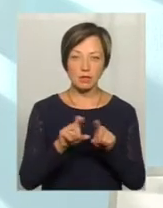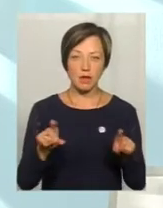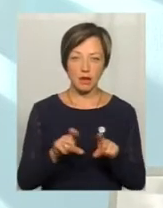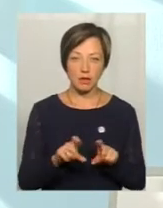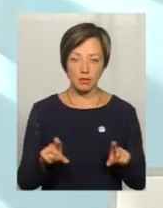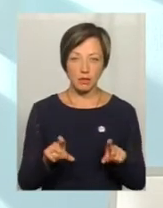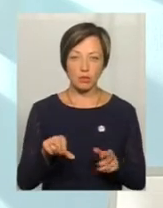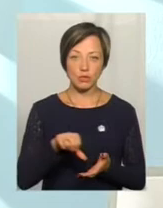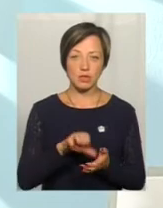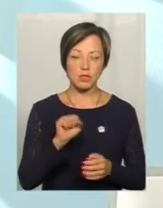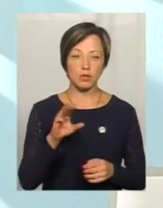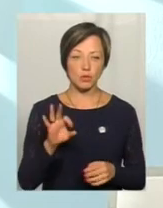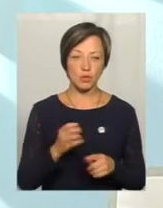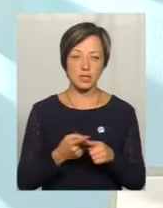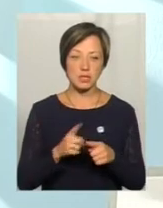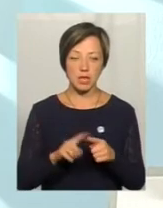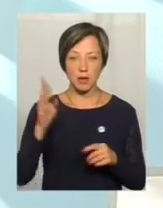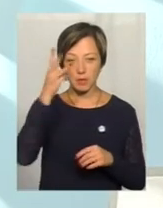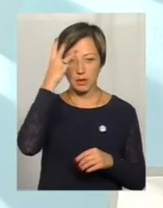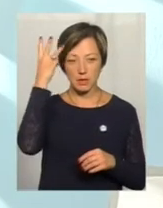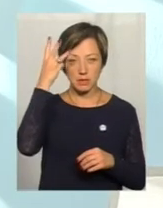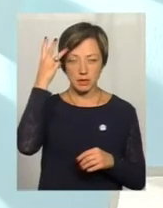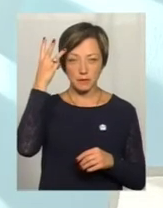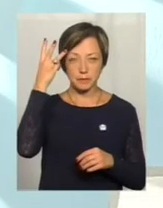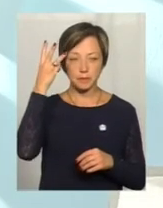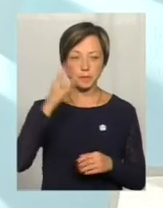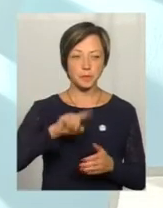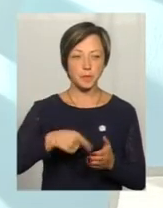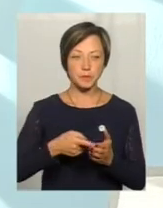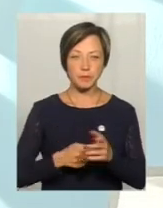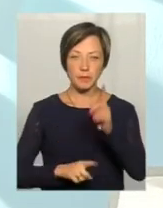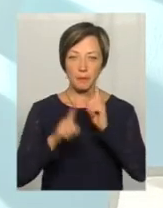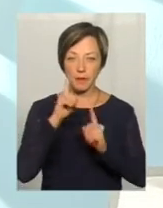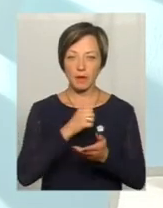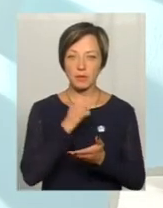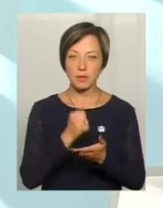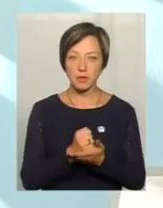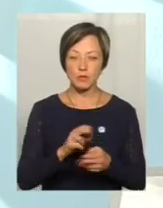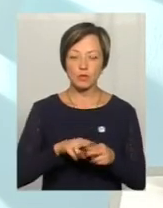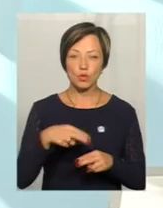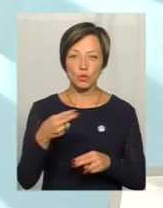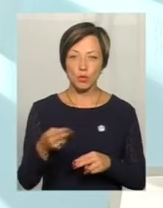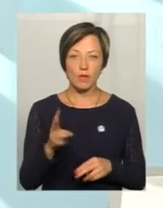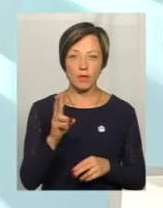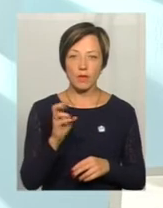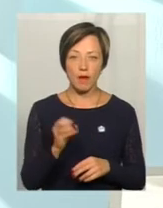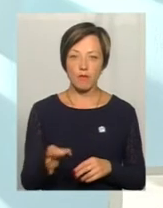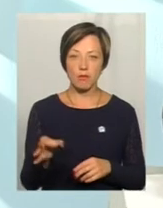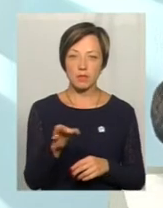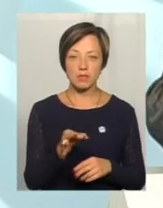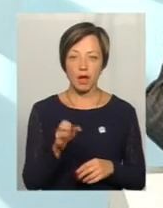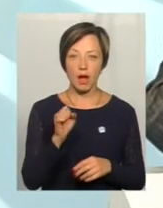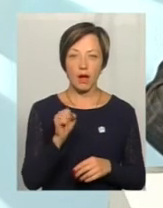учасників АТО. Це от як Хмельницька міська рада прийняла, що вона відшкодовує навіть не в обласних, а